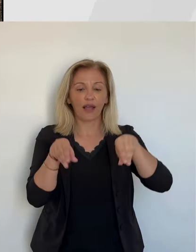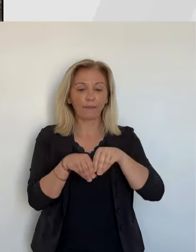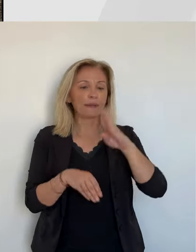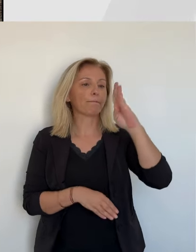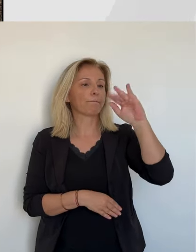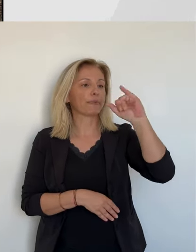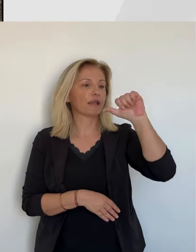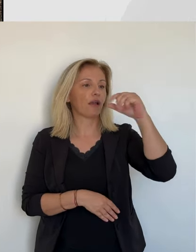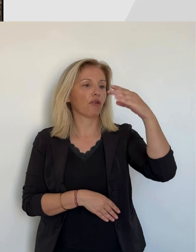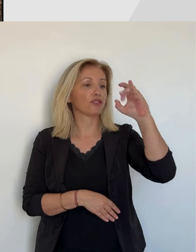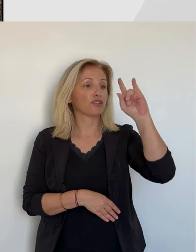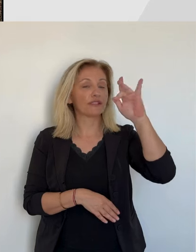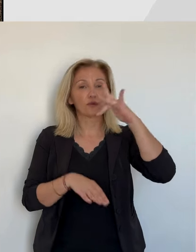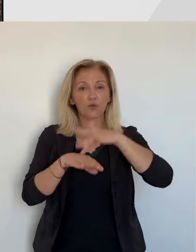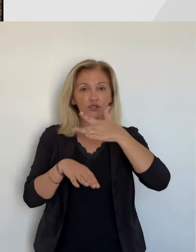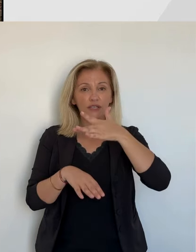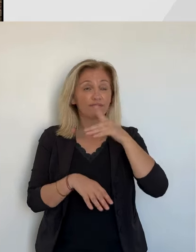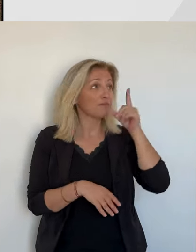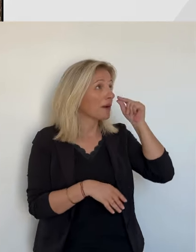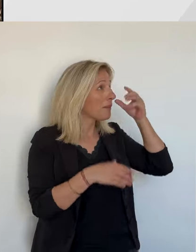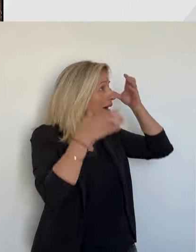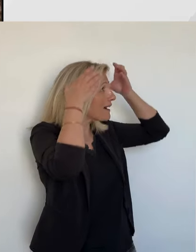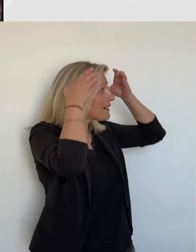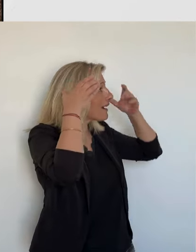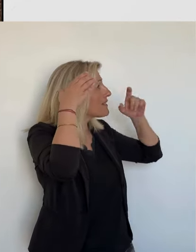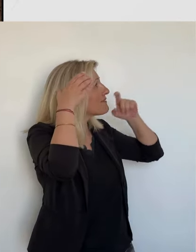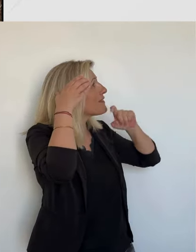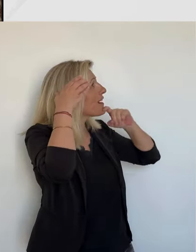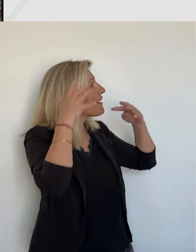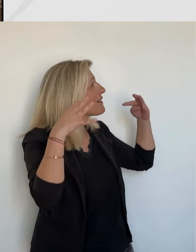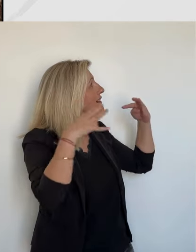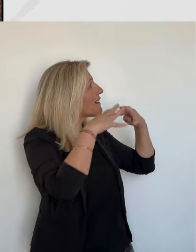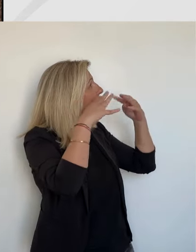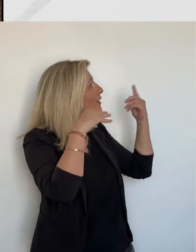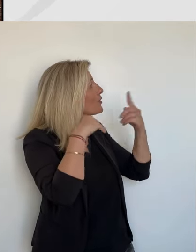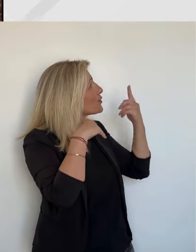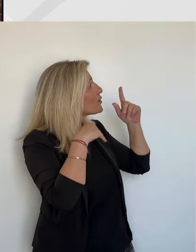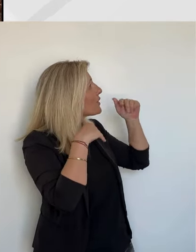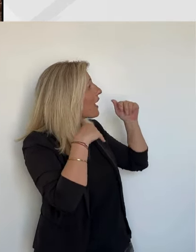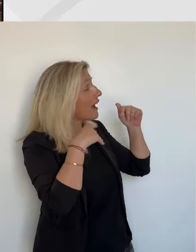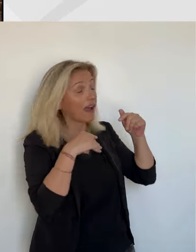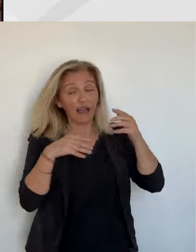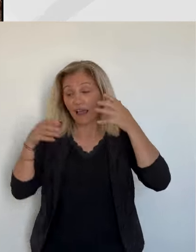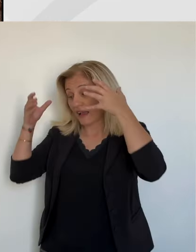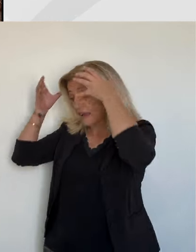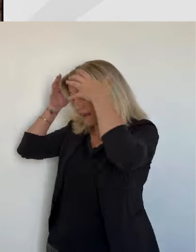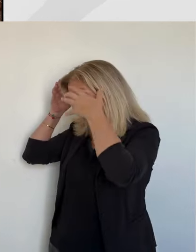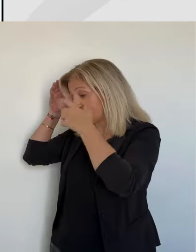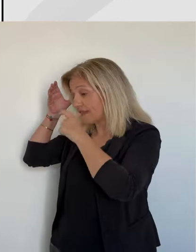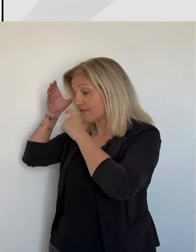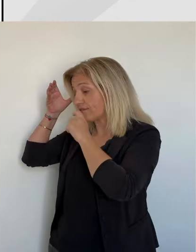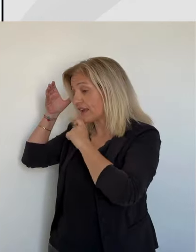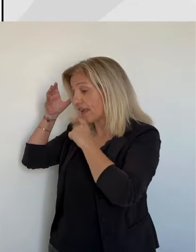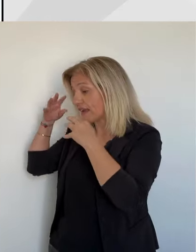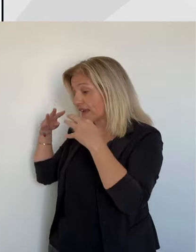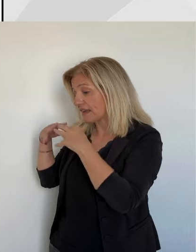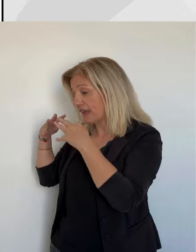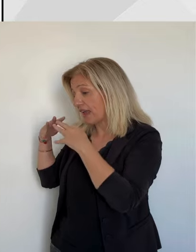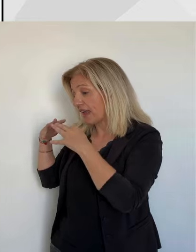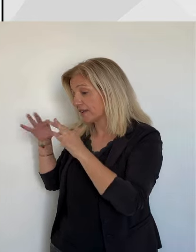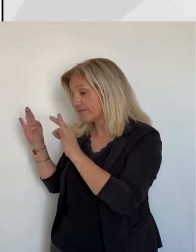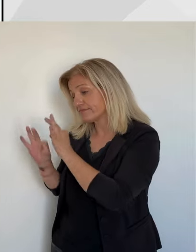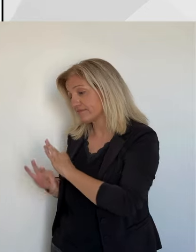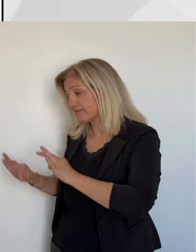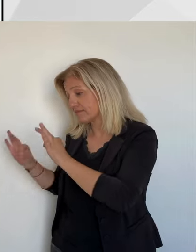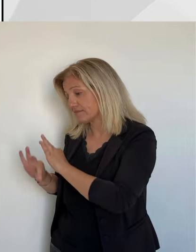casque en fer de sa guerre. Non, je n'aimais plus le casque en fer de la guerre de Missia. Il y a tout qui a disparu. Le constat